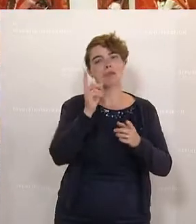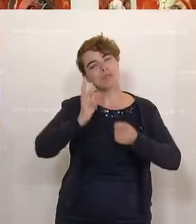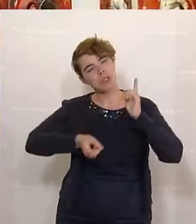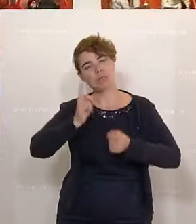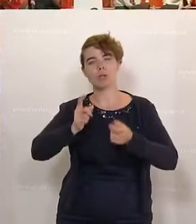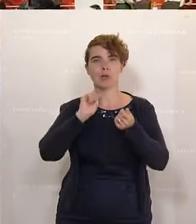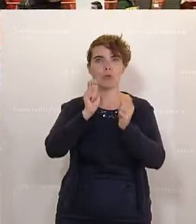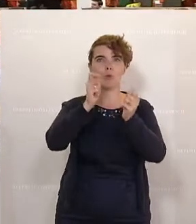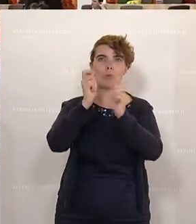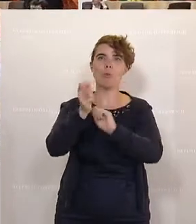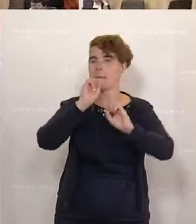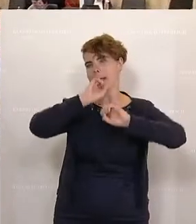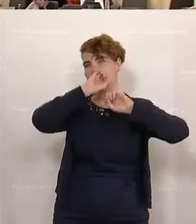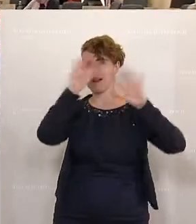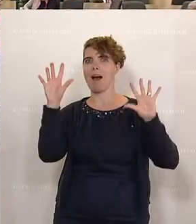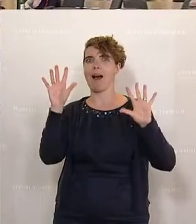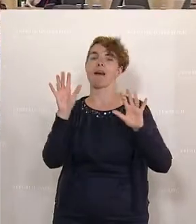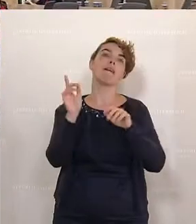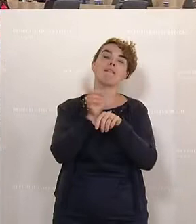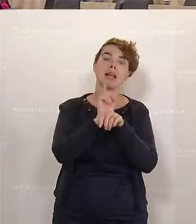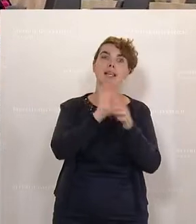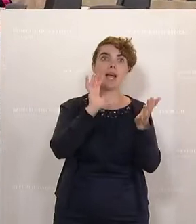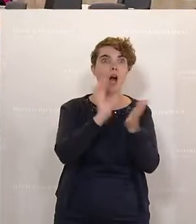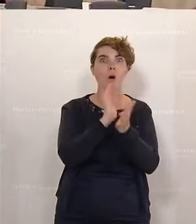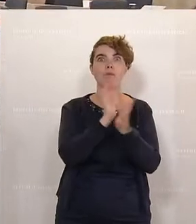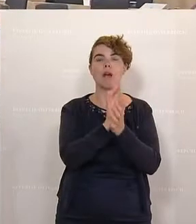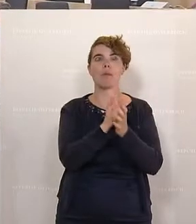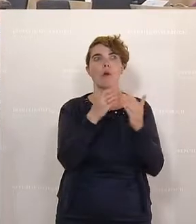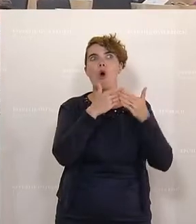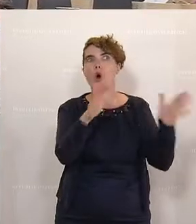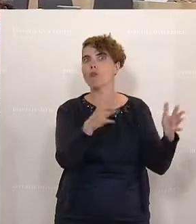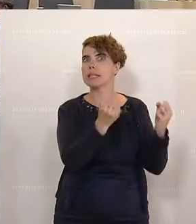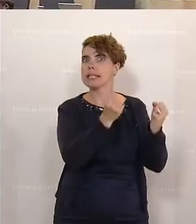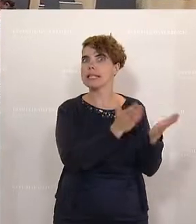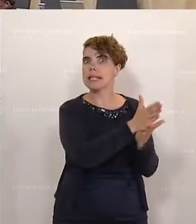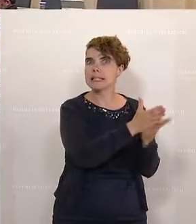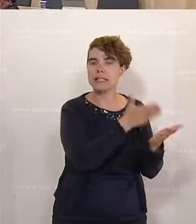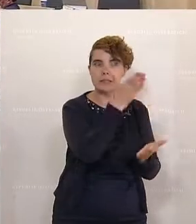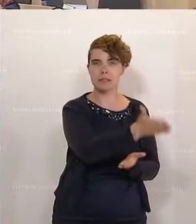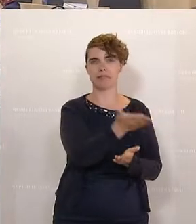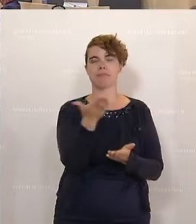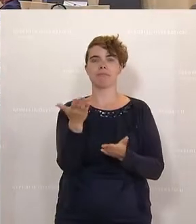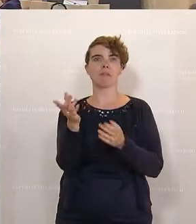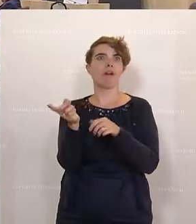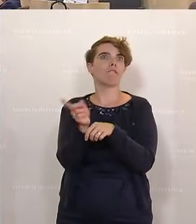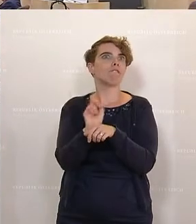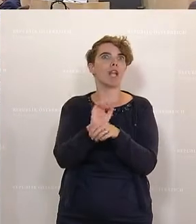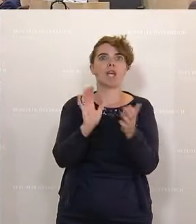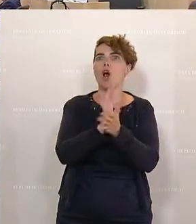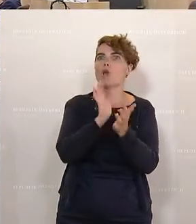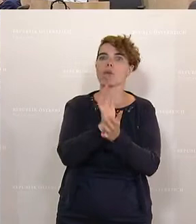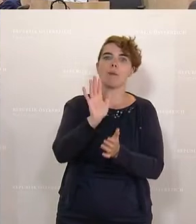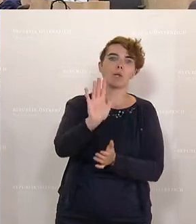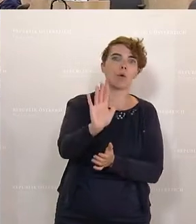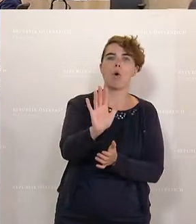klarstellen wollen. Welche Aufgaben haben die Organe des öffentlichen Sicherheitsdienstes, welche Aufgaben